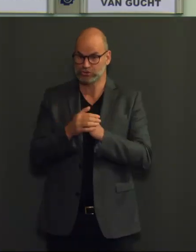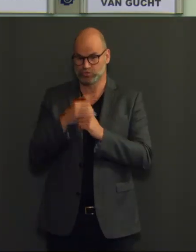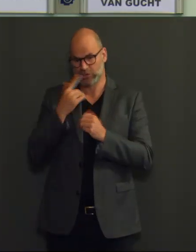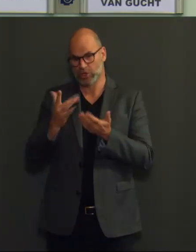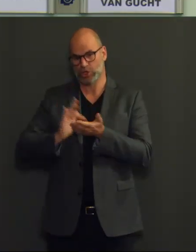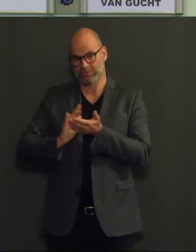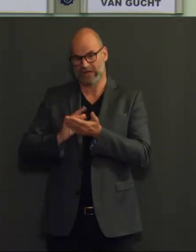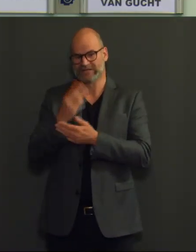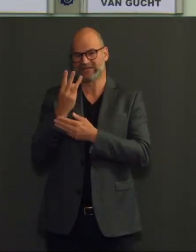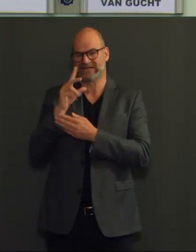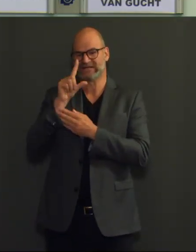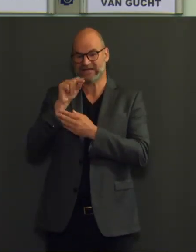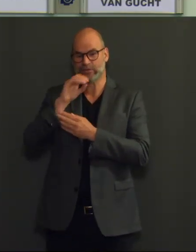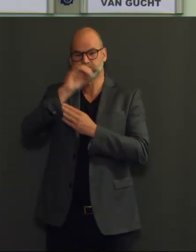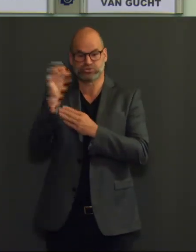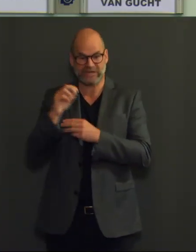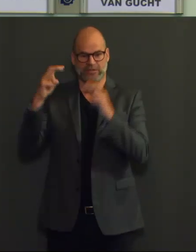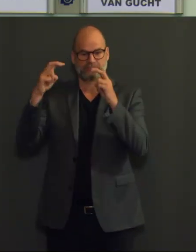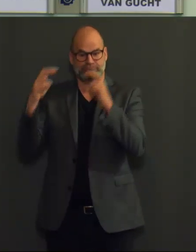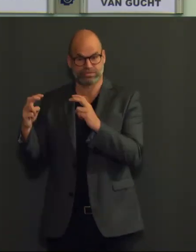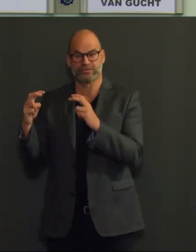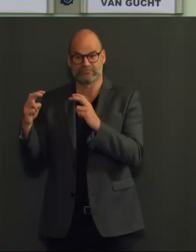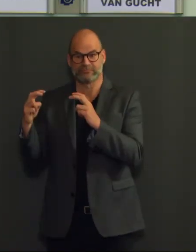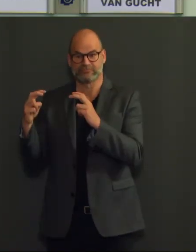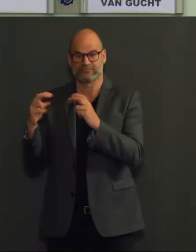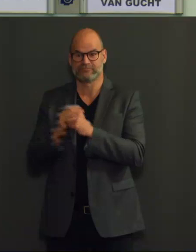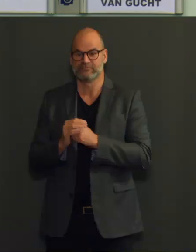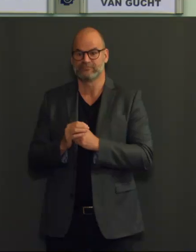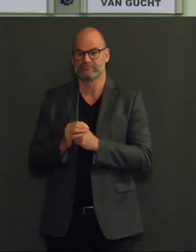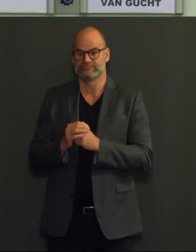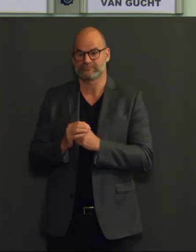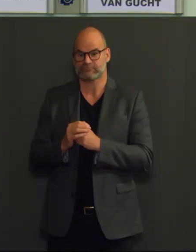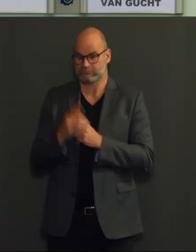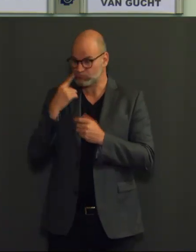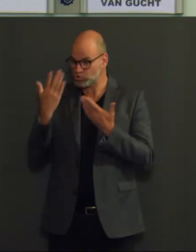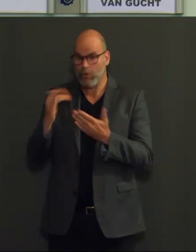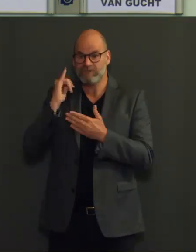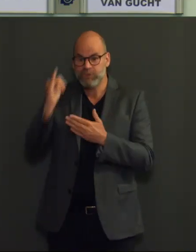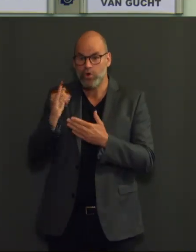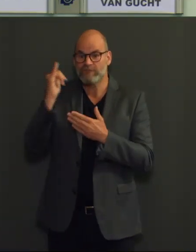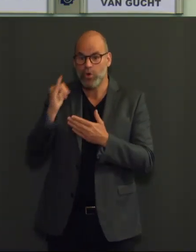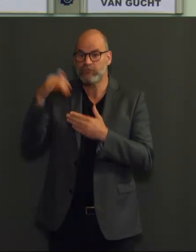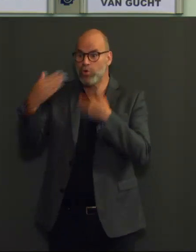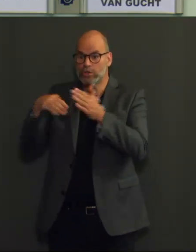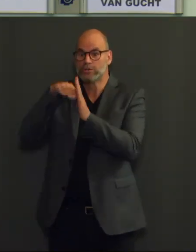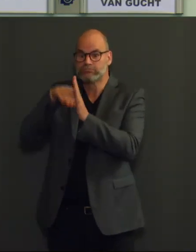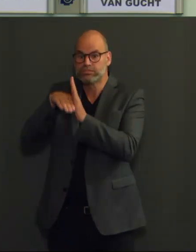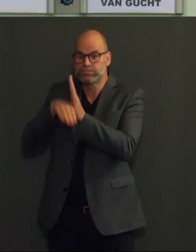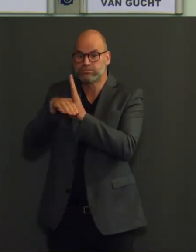Als deze trend zich voortzet, kunnen we midden juni onder de 75 nieuwe opnames per dag uitkomen.